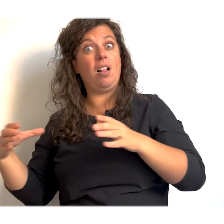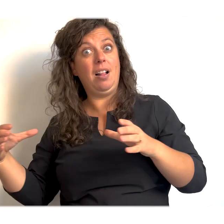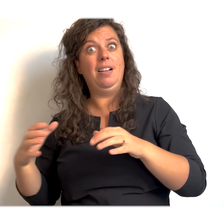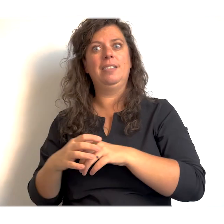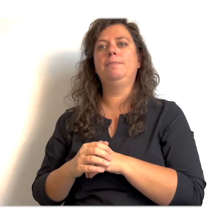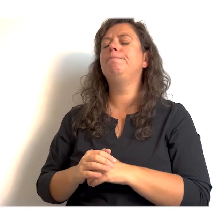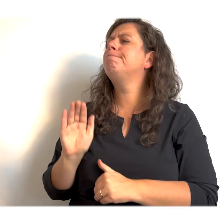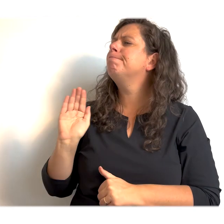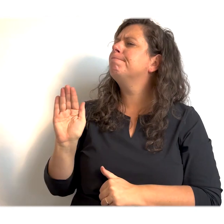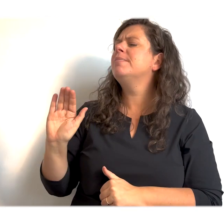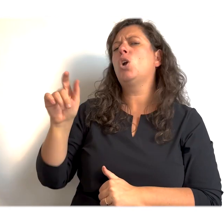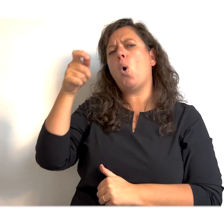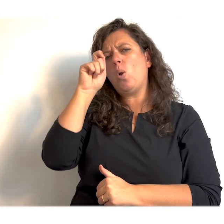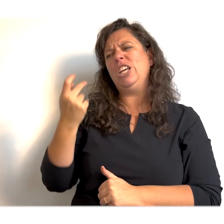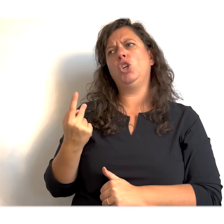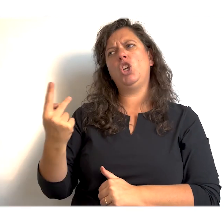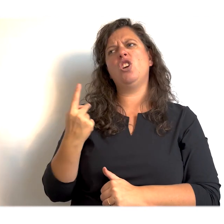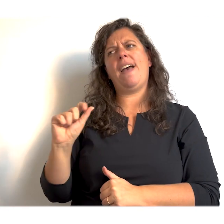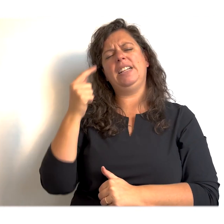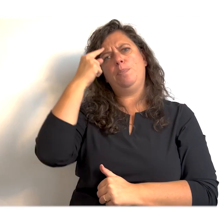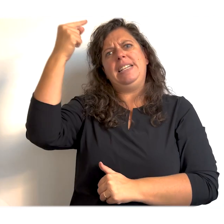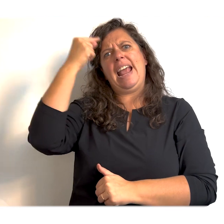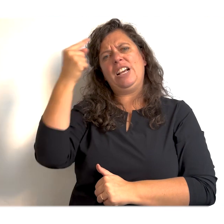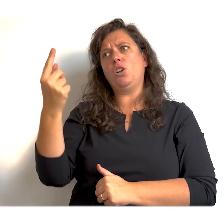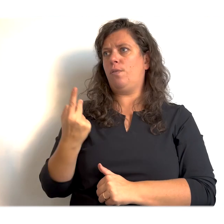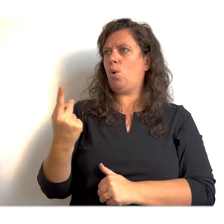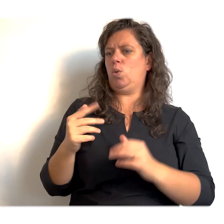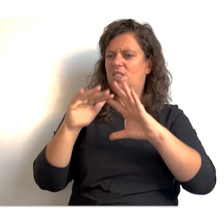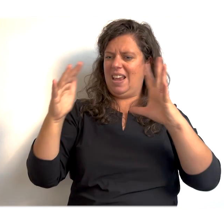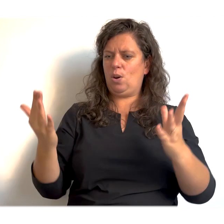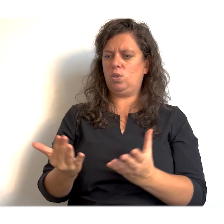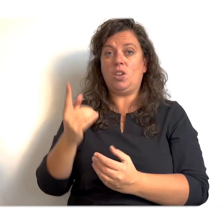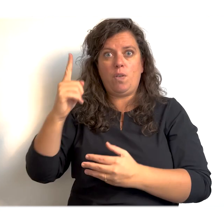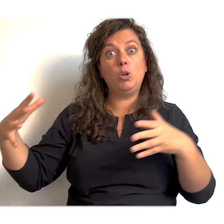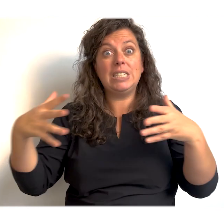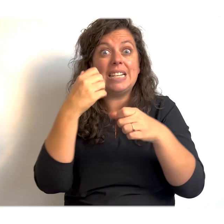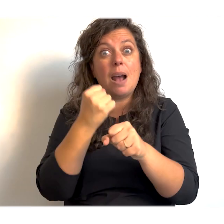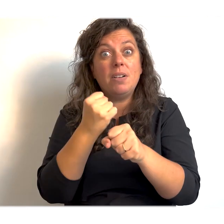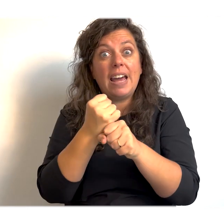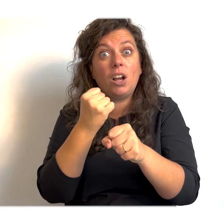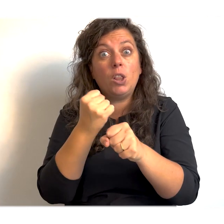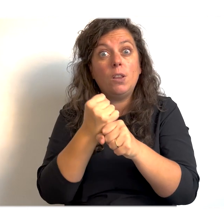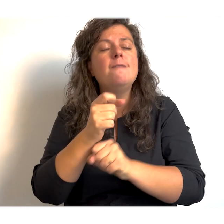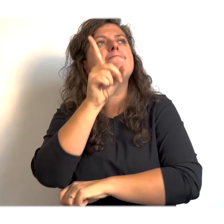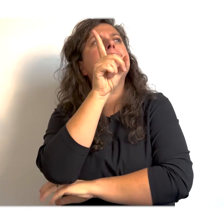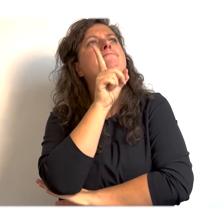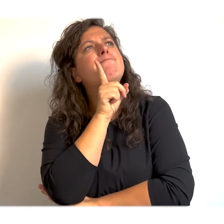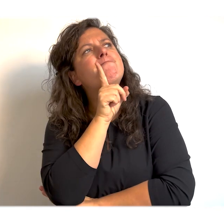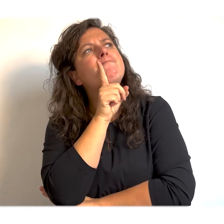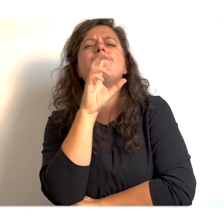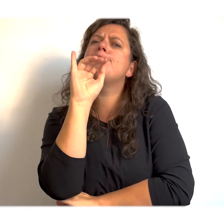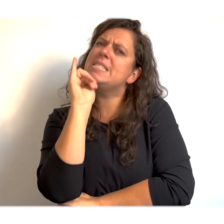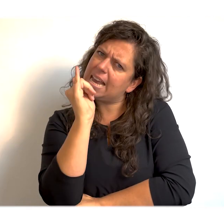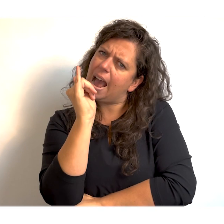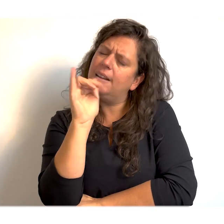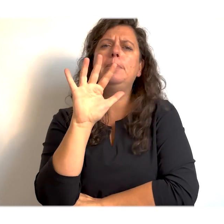kunnen wij niet ook iets bedenken voor onze wereld waarin wij samen moeten werken? Uhm, ja. Misschien